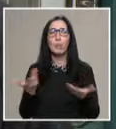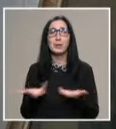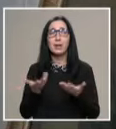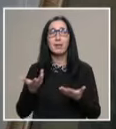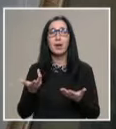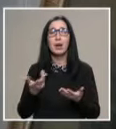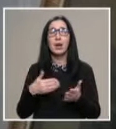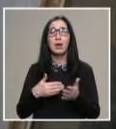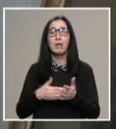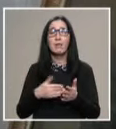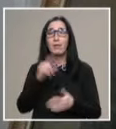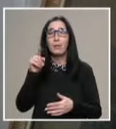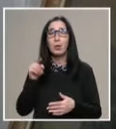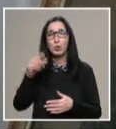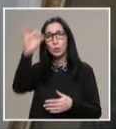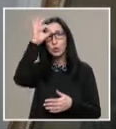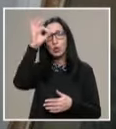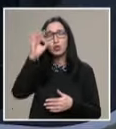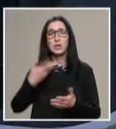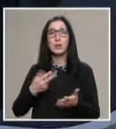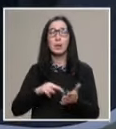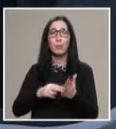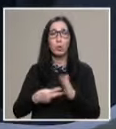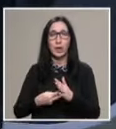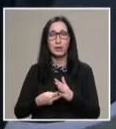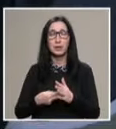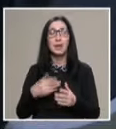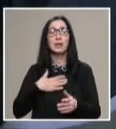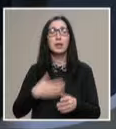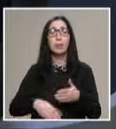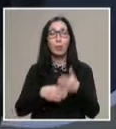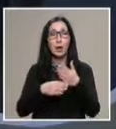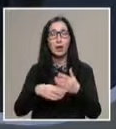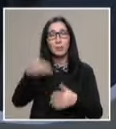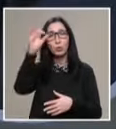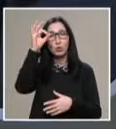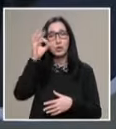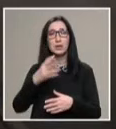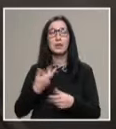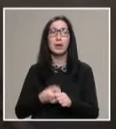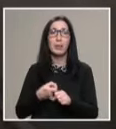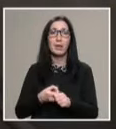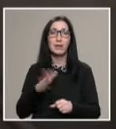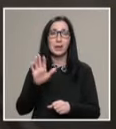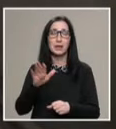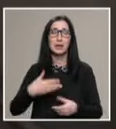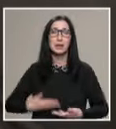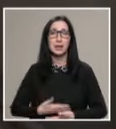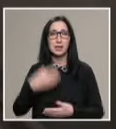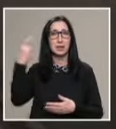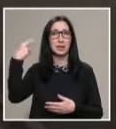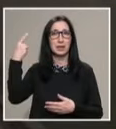ученически проект, в който ние като университет технологично подпомагаме учениците за да реализират една много интересна тяхна идея.